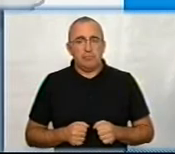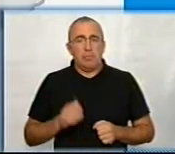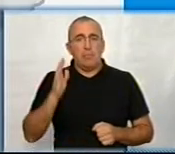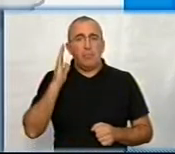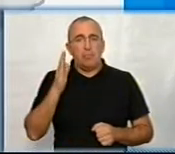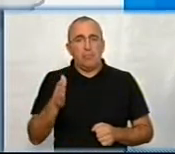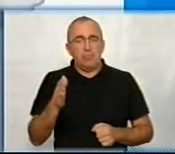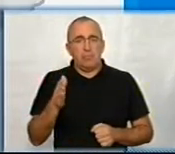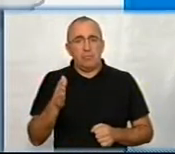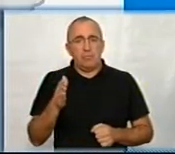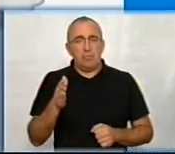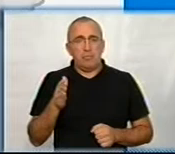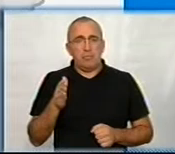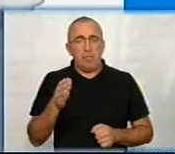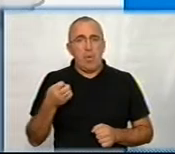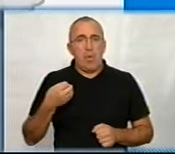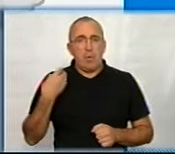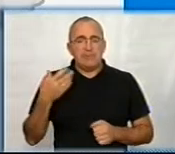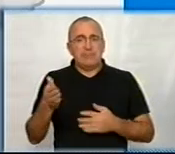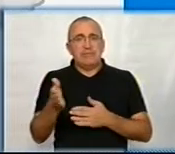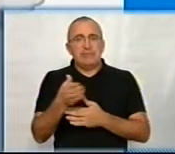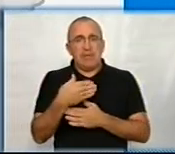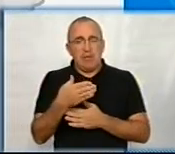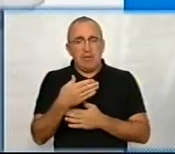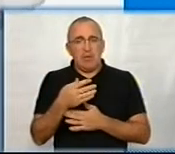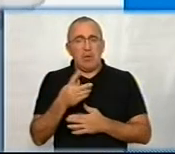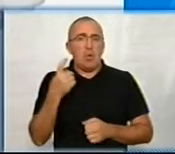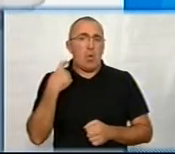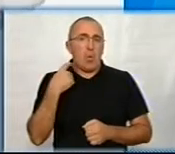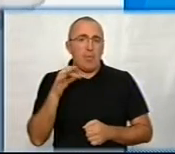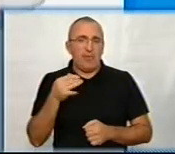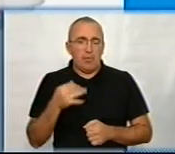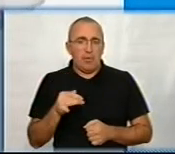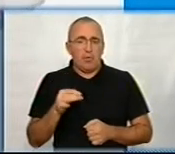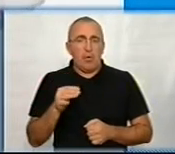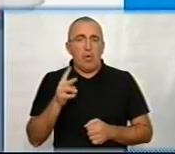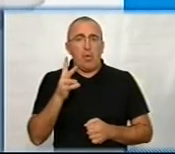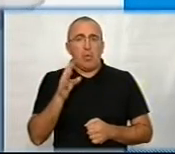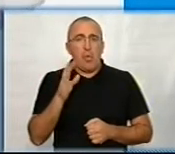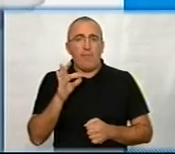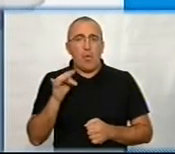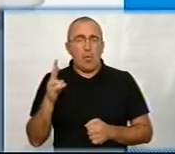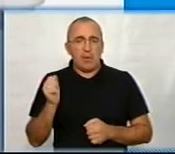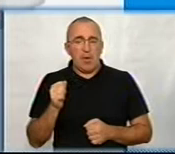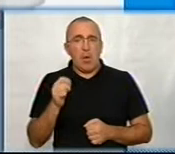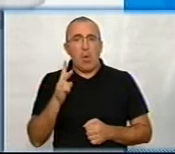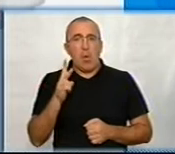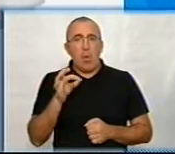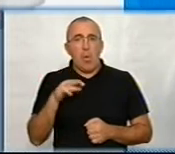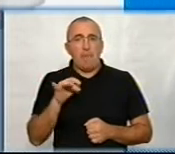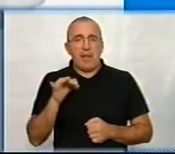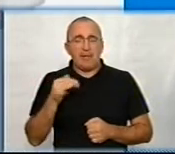Будуть Олександрівський, Знам'янський, Кропивницький, Новгородківський, Компаніївський,